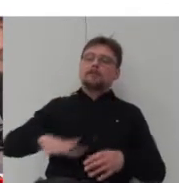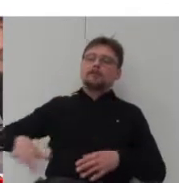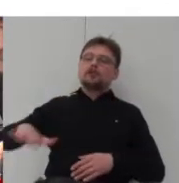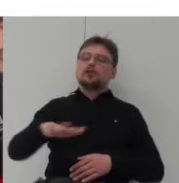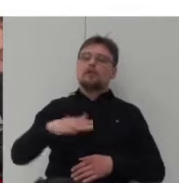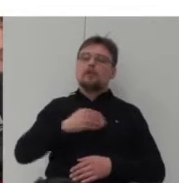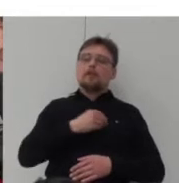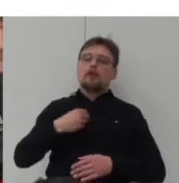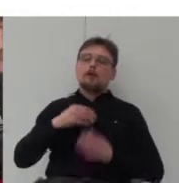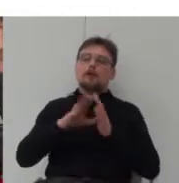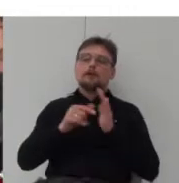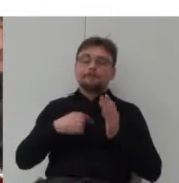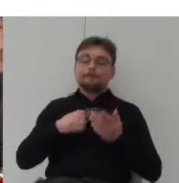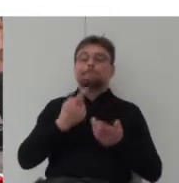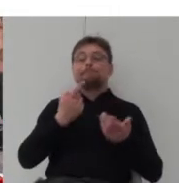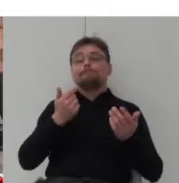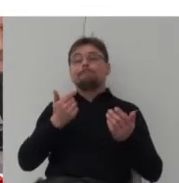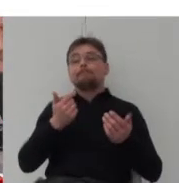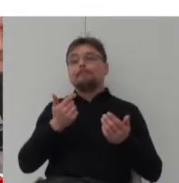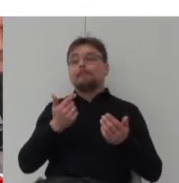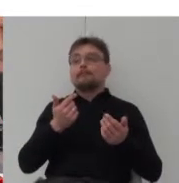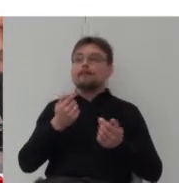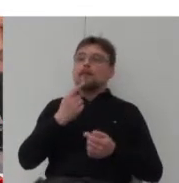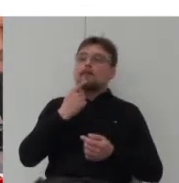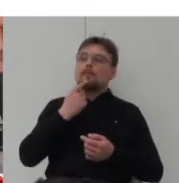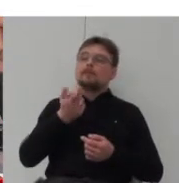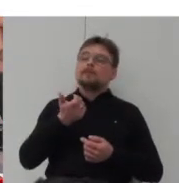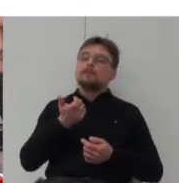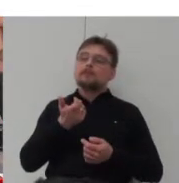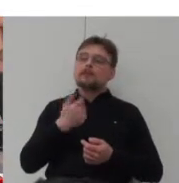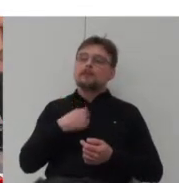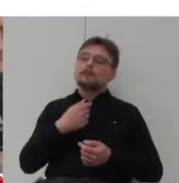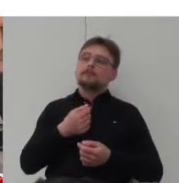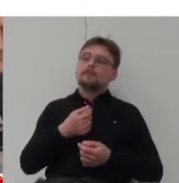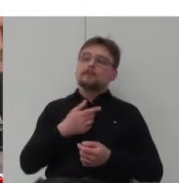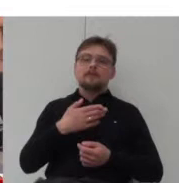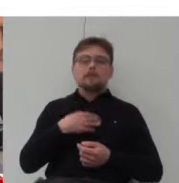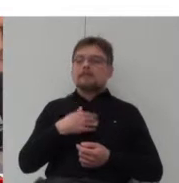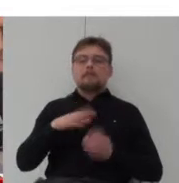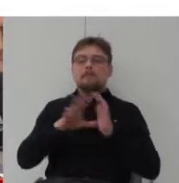jak wiele innych osób dochodzę do wniosku, dochodzę do przeświadczenia o jej złym stanie.